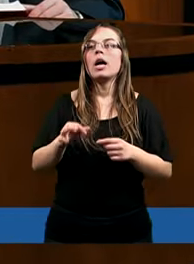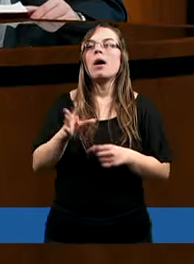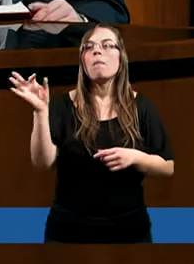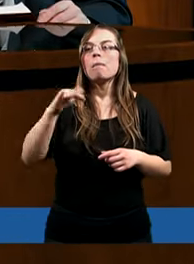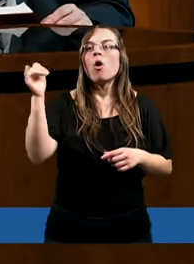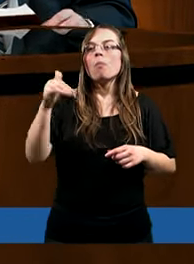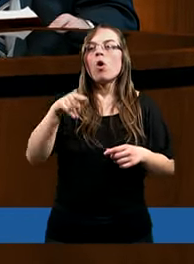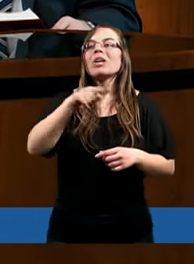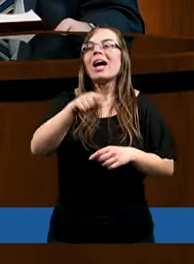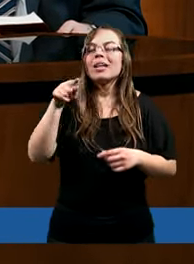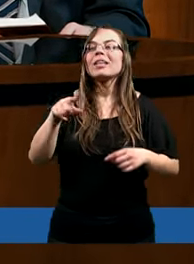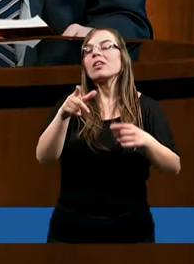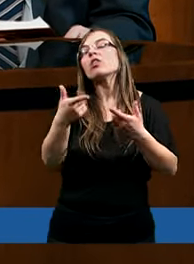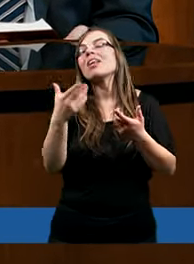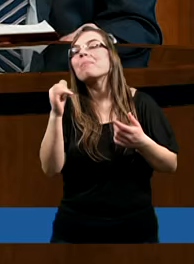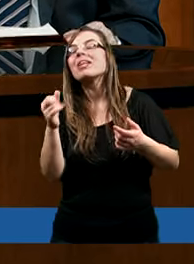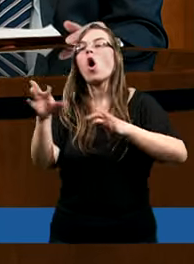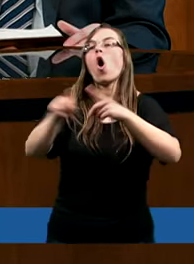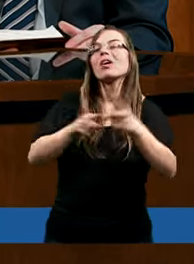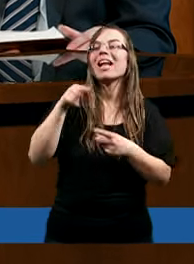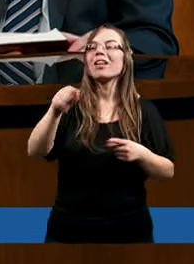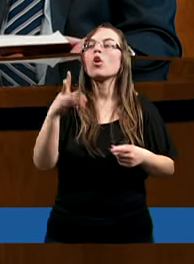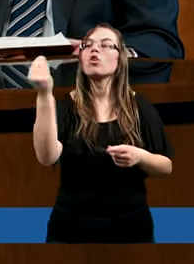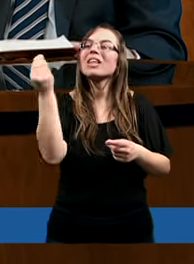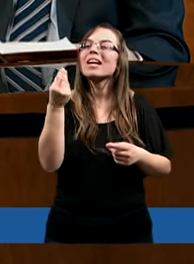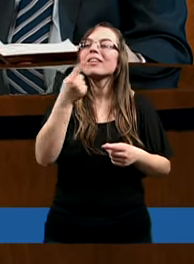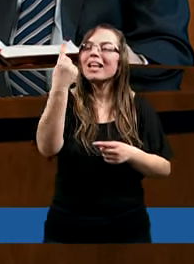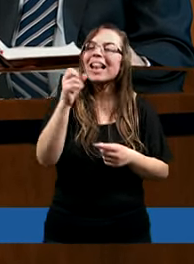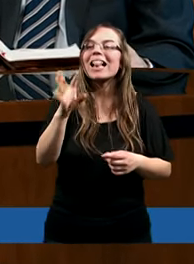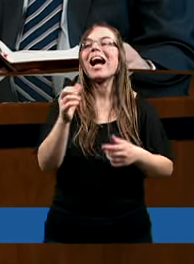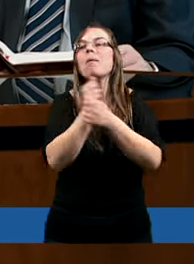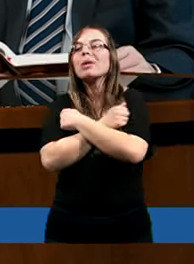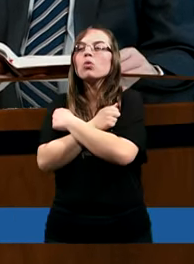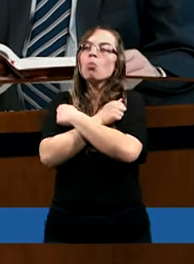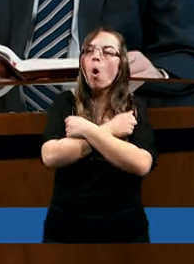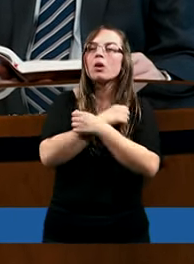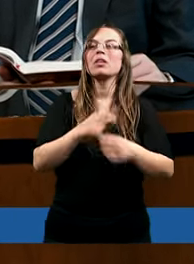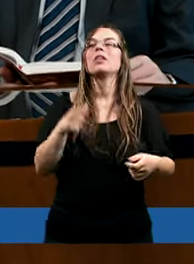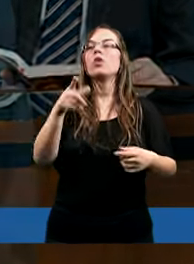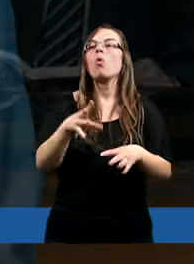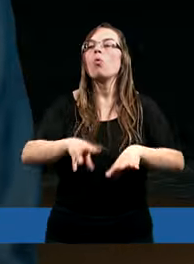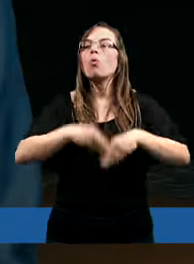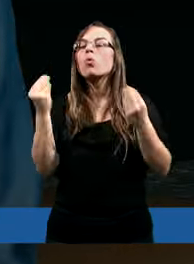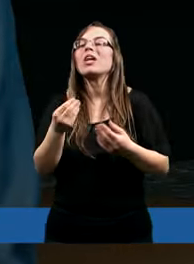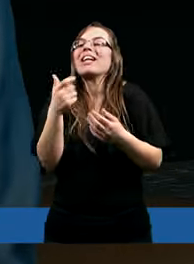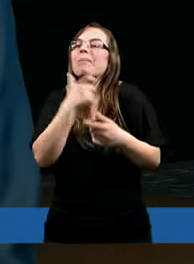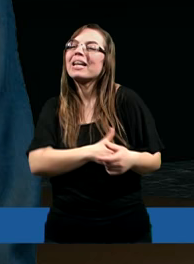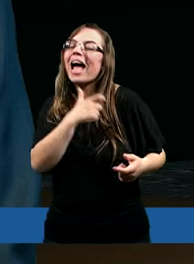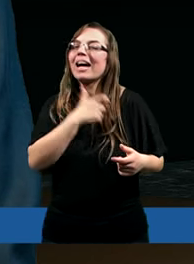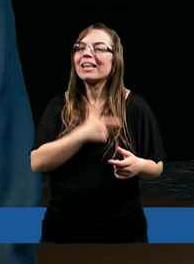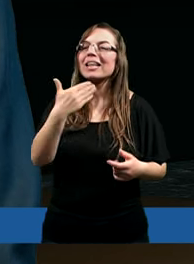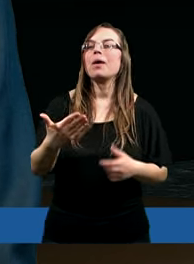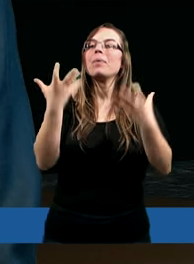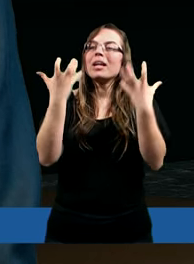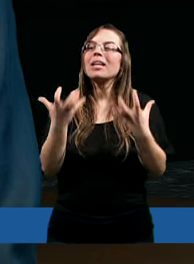niemniej oznacza to, że jest to jednak taka miłość, które czystym sercem